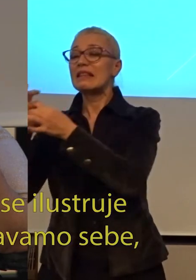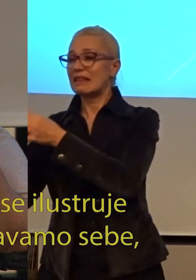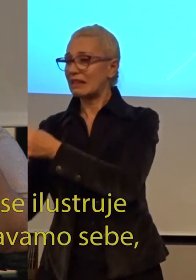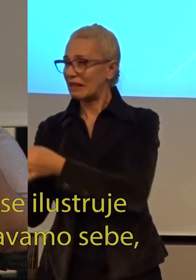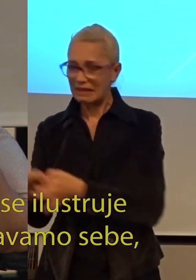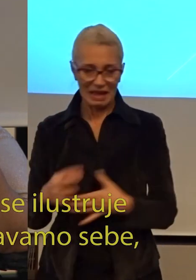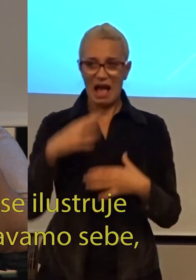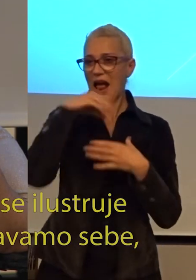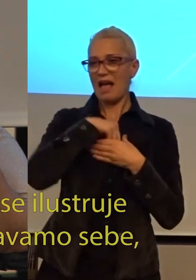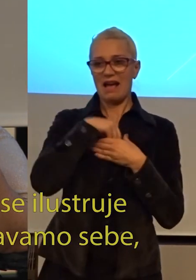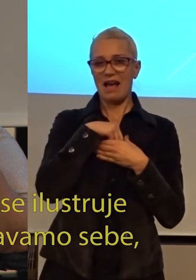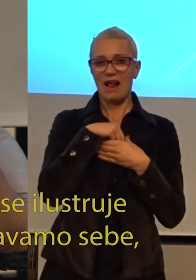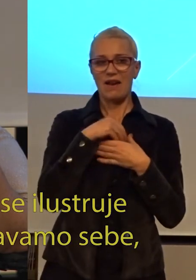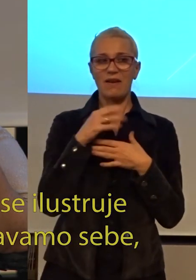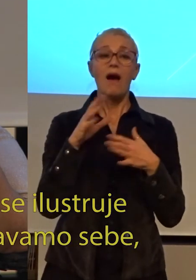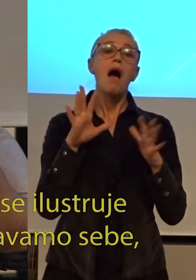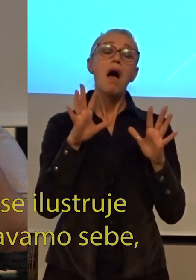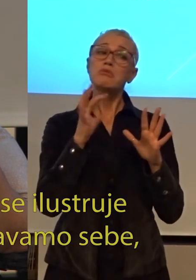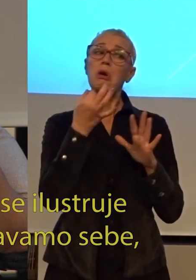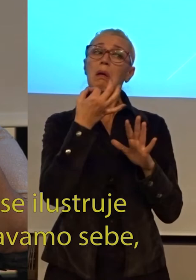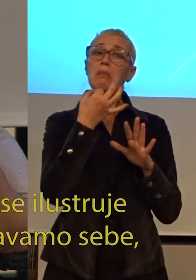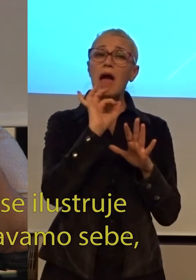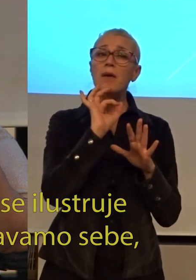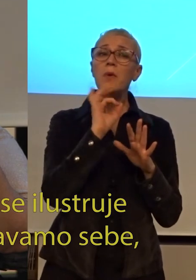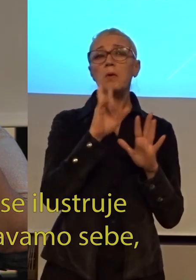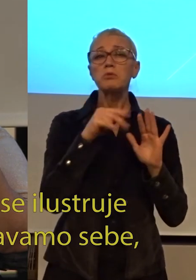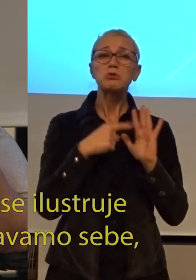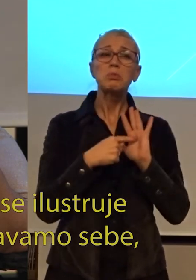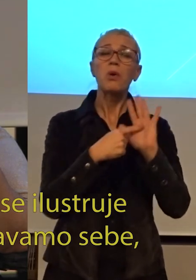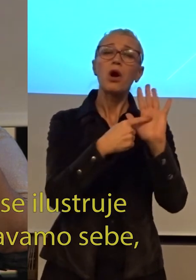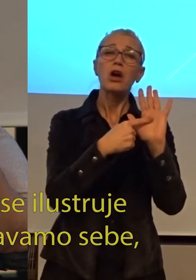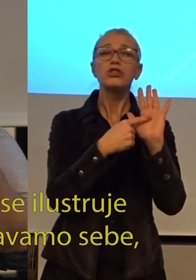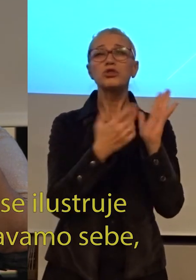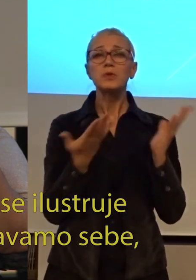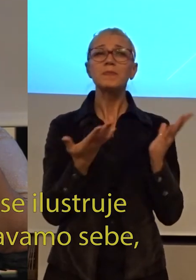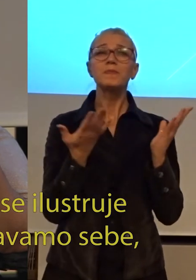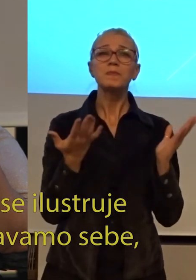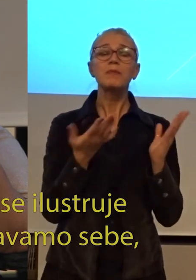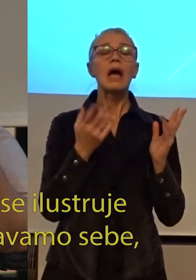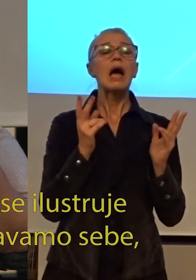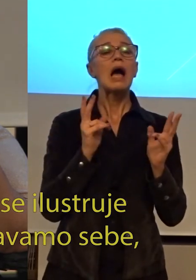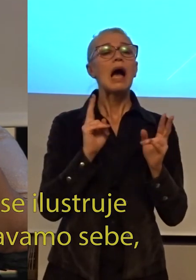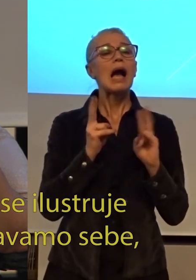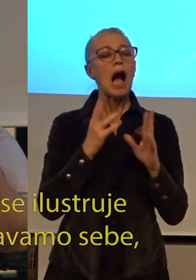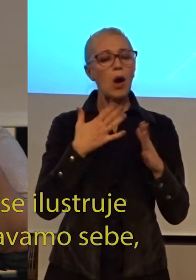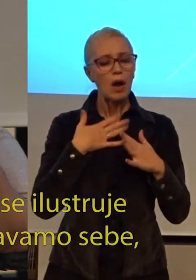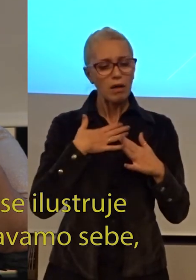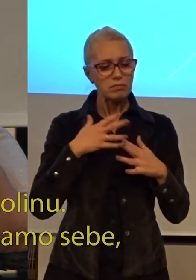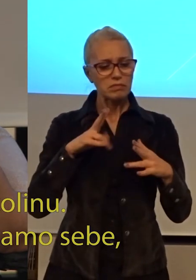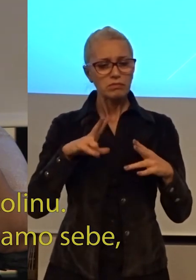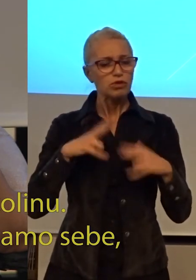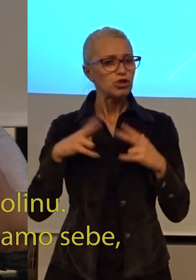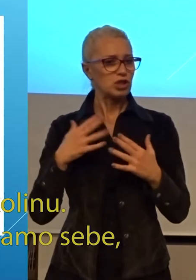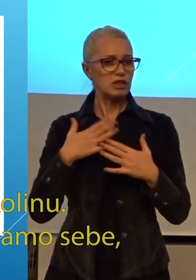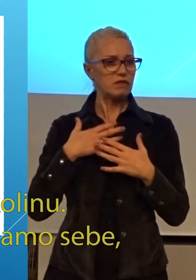Možda će to najbolje da se negde i ustruje kroz ono kako mi doživljamo o sebe,